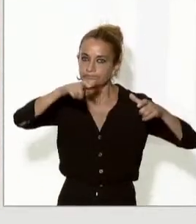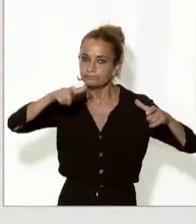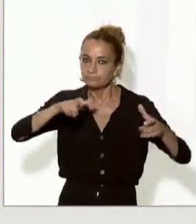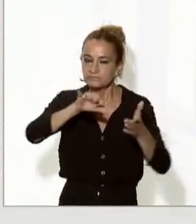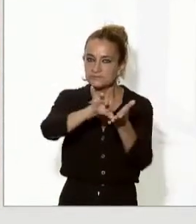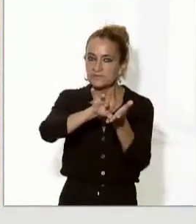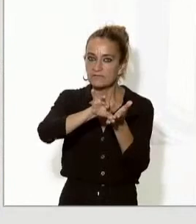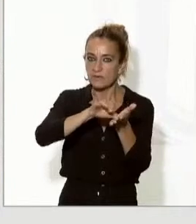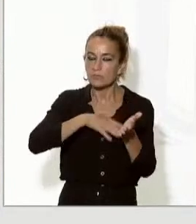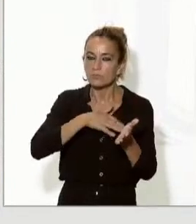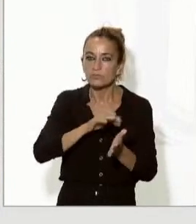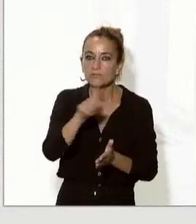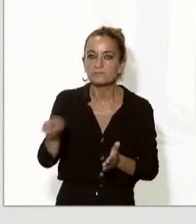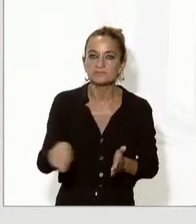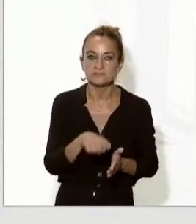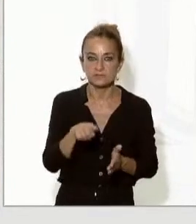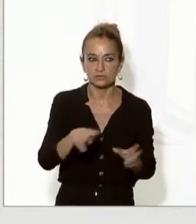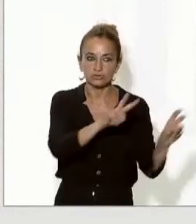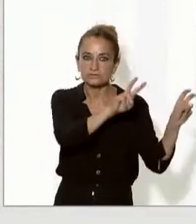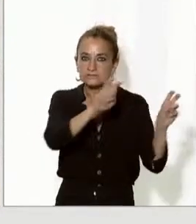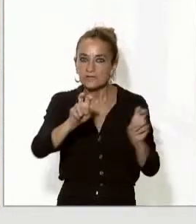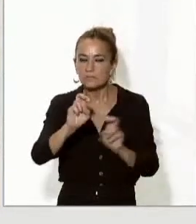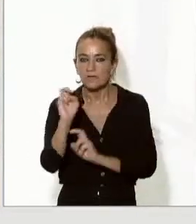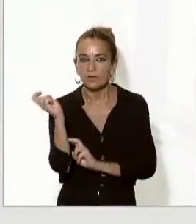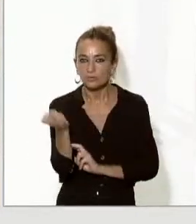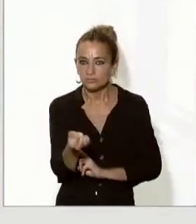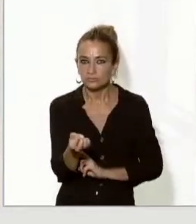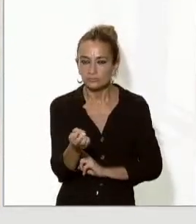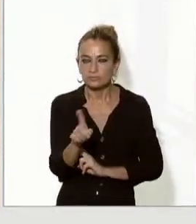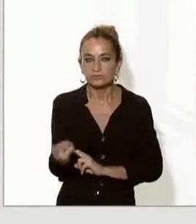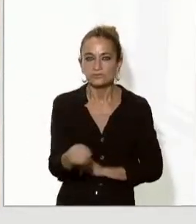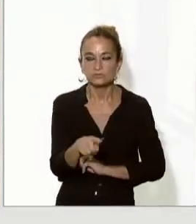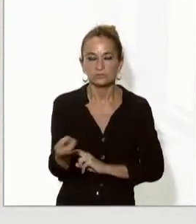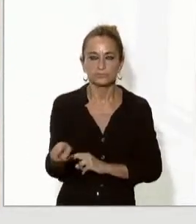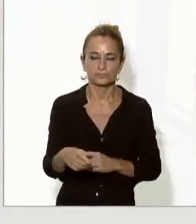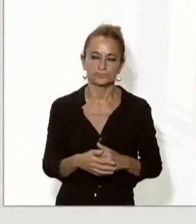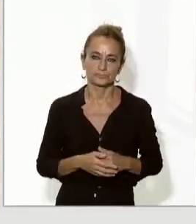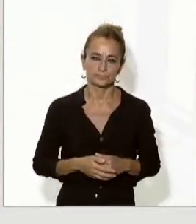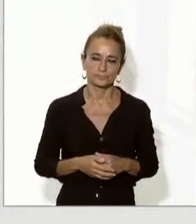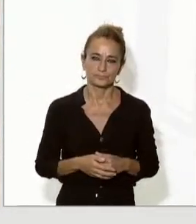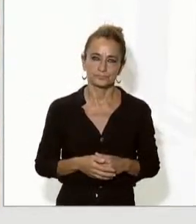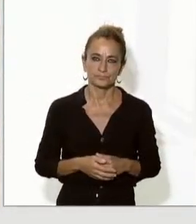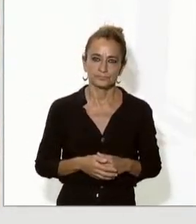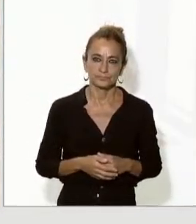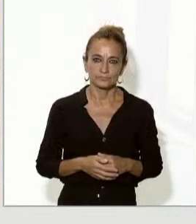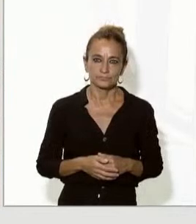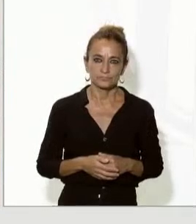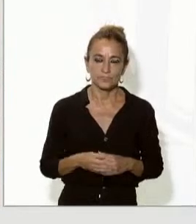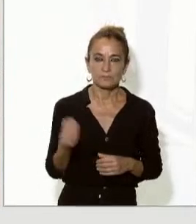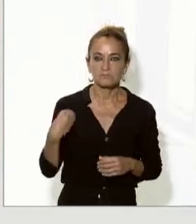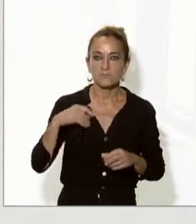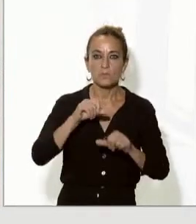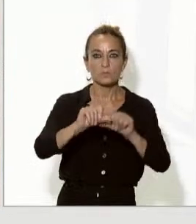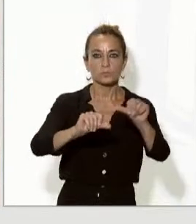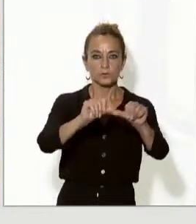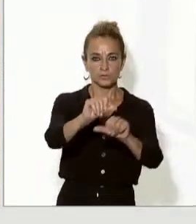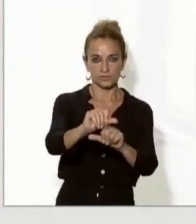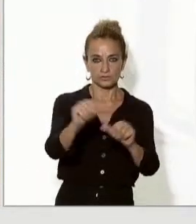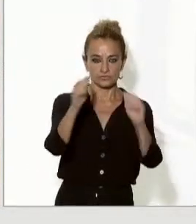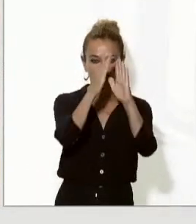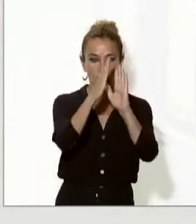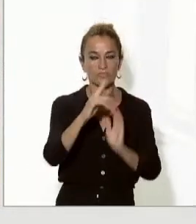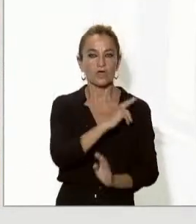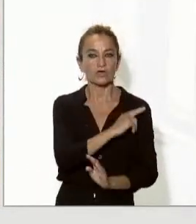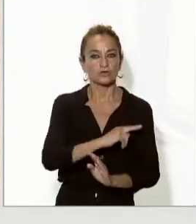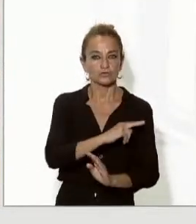als pacients de l'altre Urgell en altres qüestions i evidentment de la mateixa manera en aquest procés també que s'està fent de millora de les instal·lacions hospitalàries de